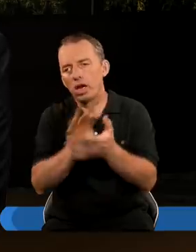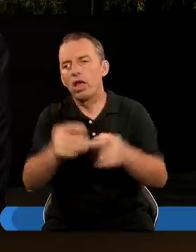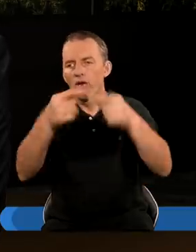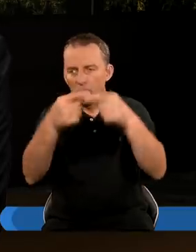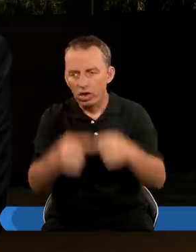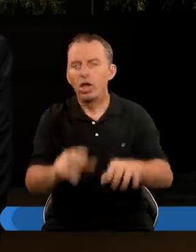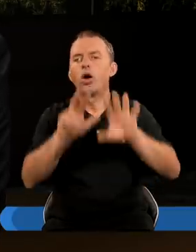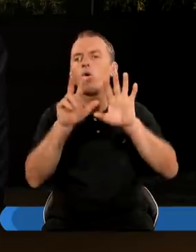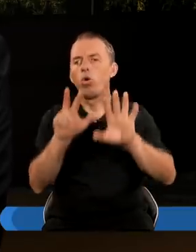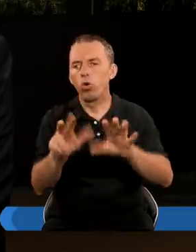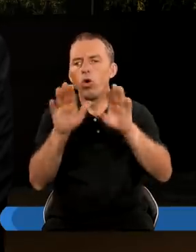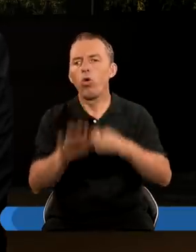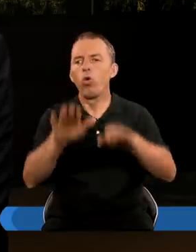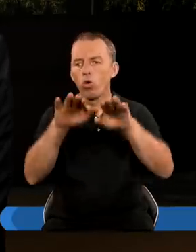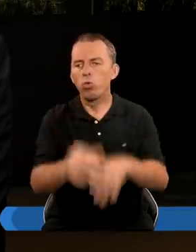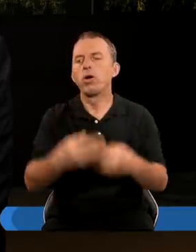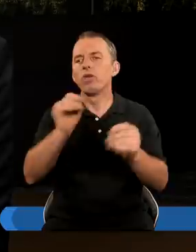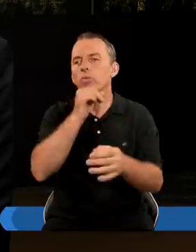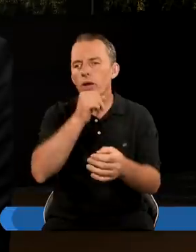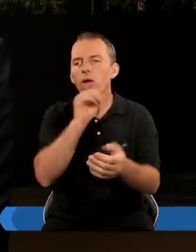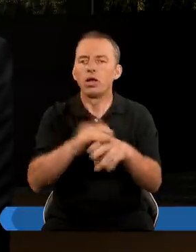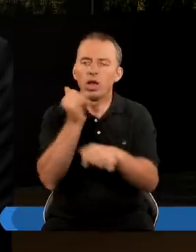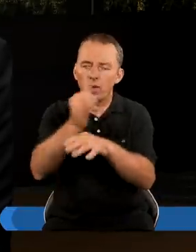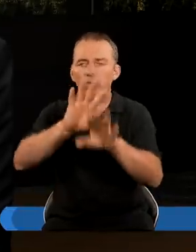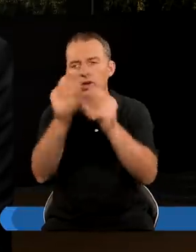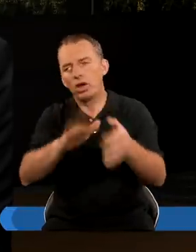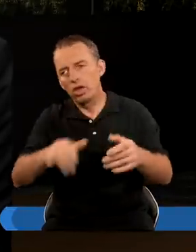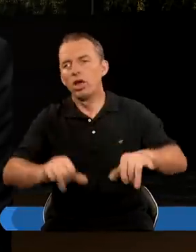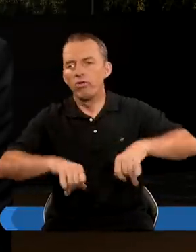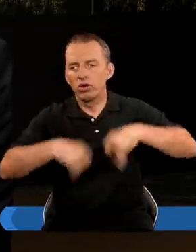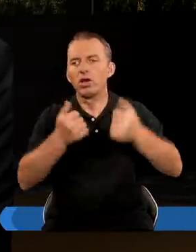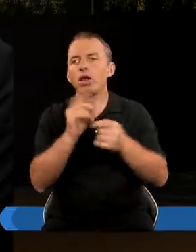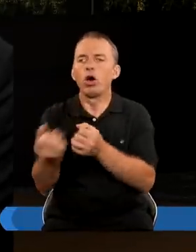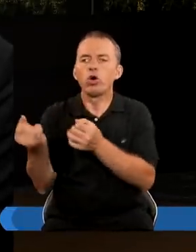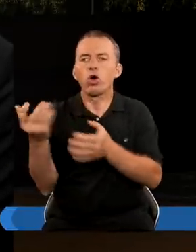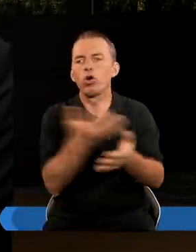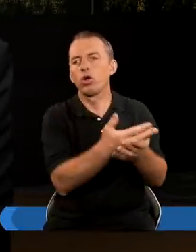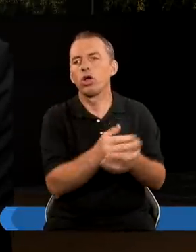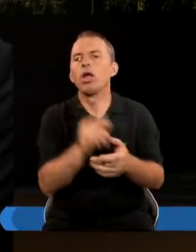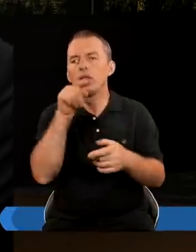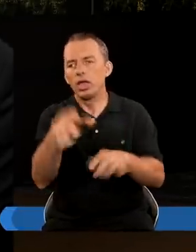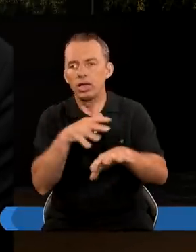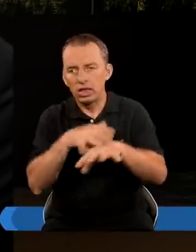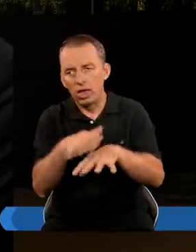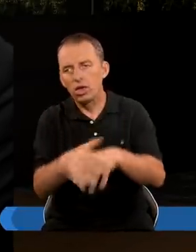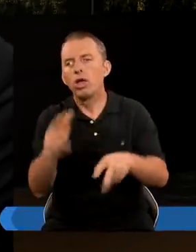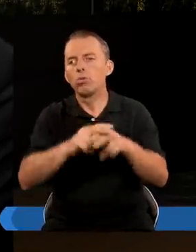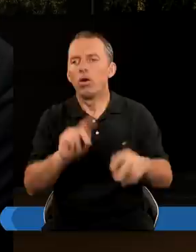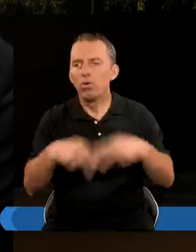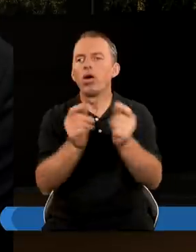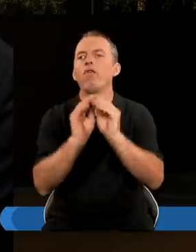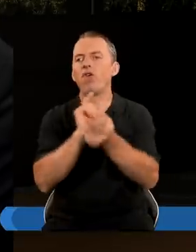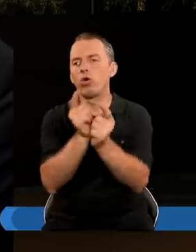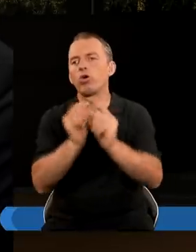I w wersecie 8 Upadł wielki Babilon Który napoił wszystkie narody Winem szaleńczej rozpusty Chodzi o ten system Który